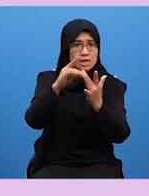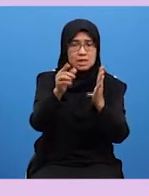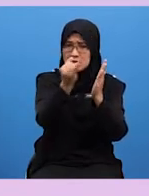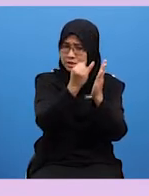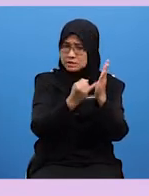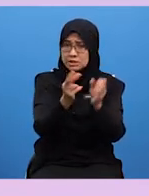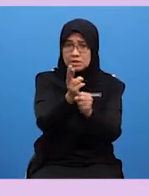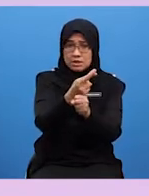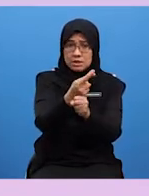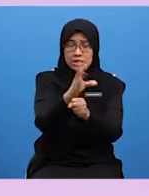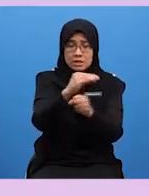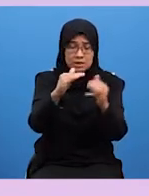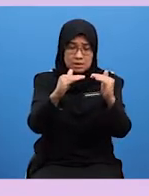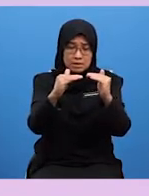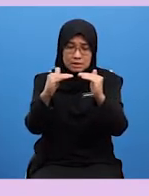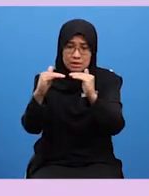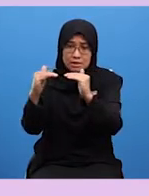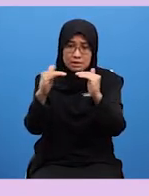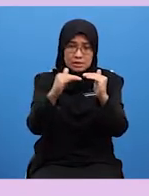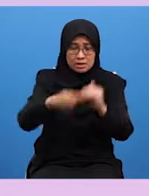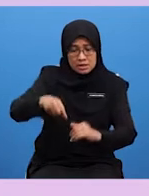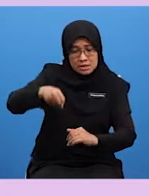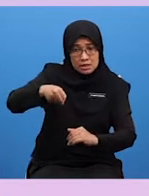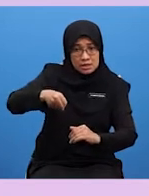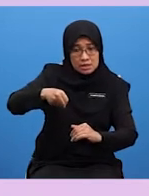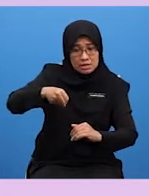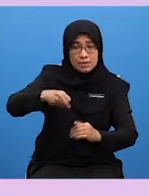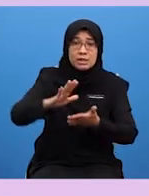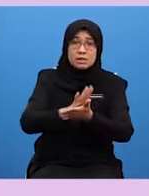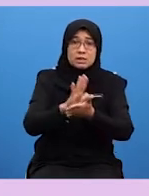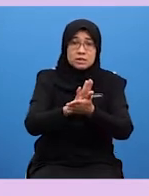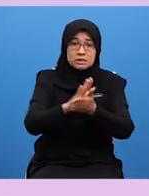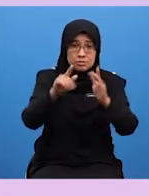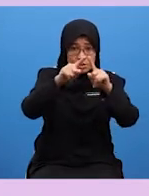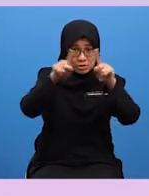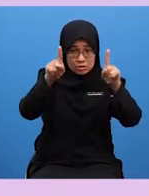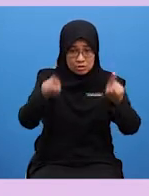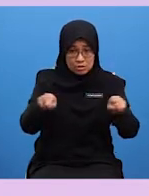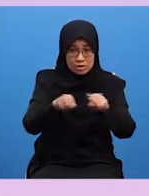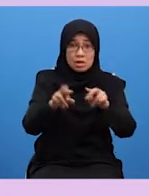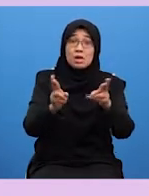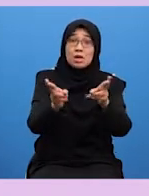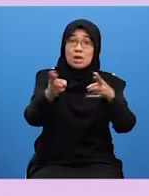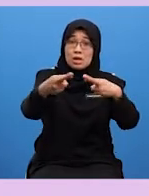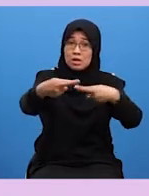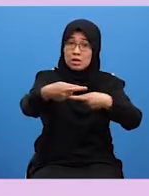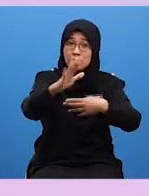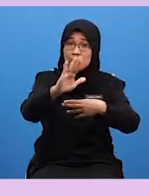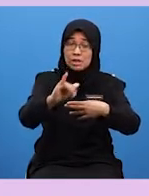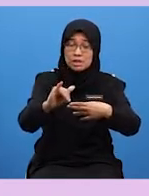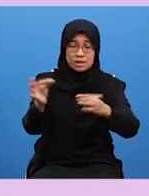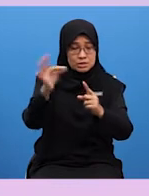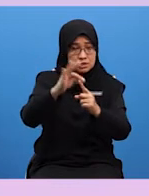dan kestabilan Bek kertas berbentuk segi empat tepat, ruang yang sesuai dan stabil